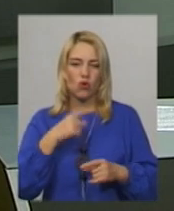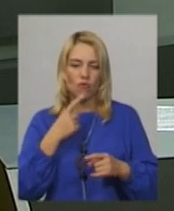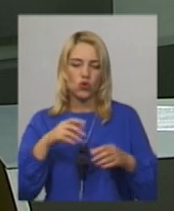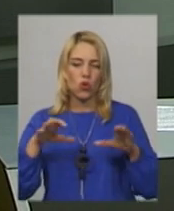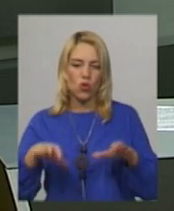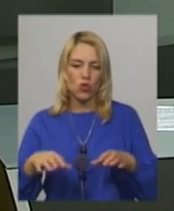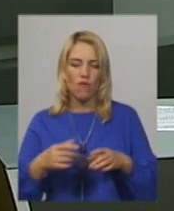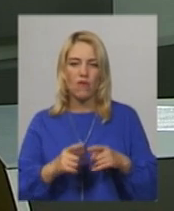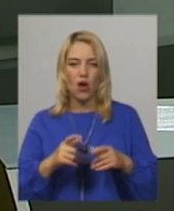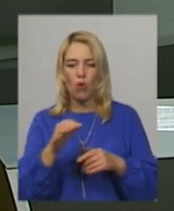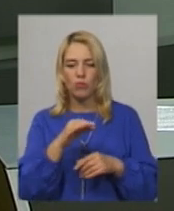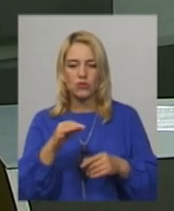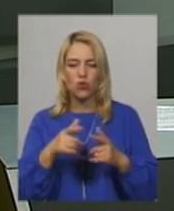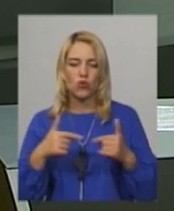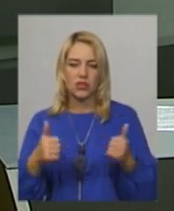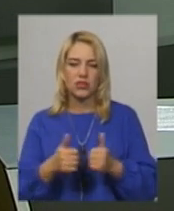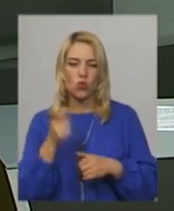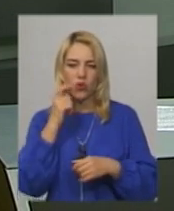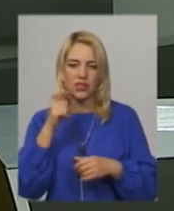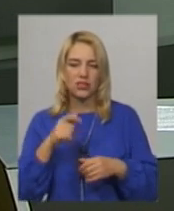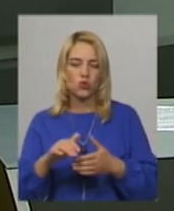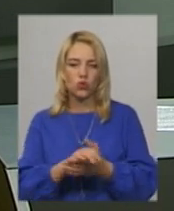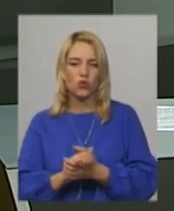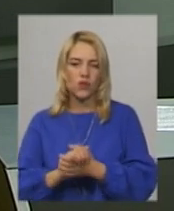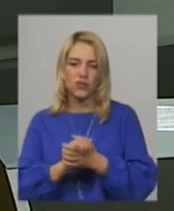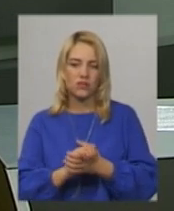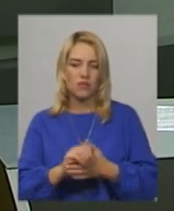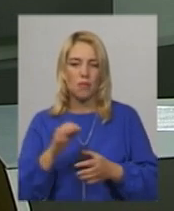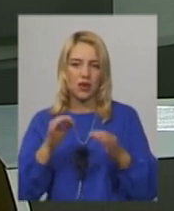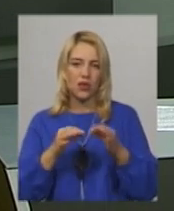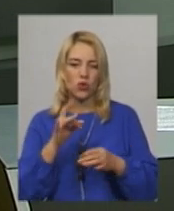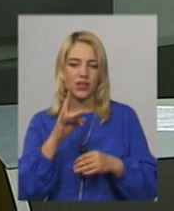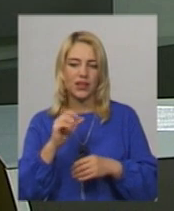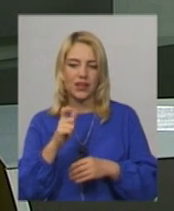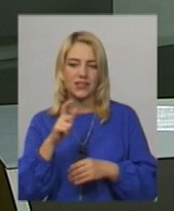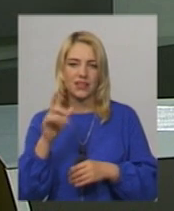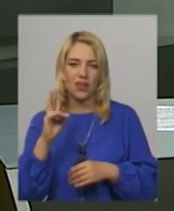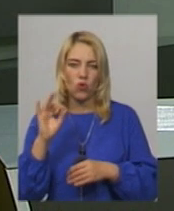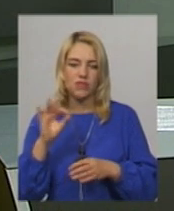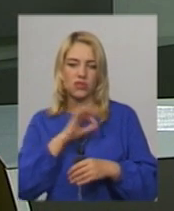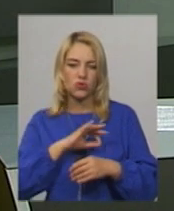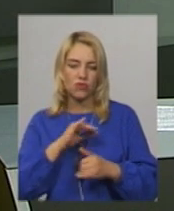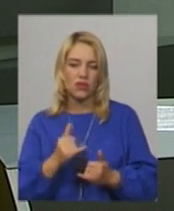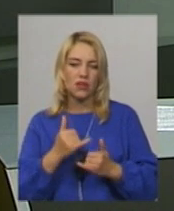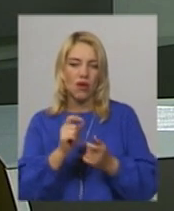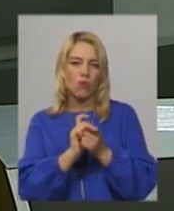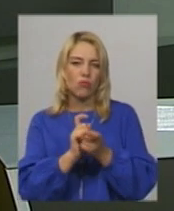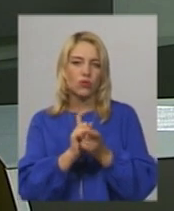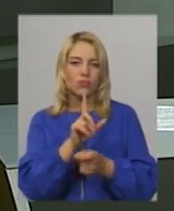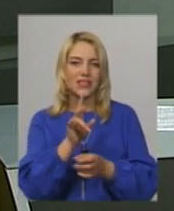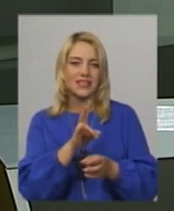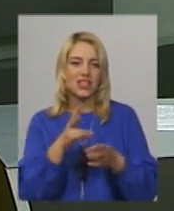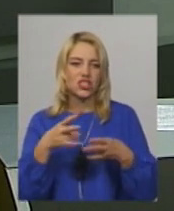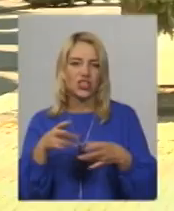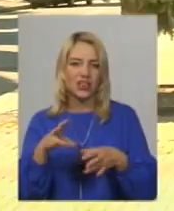Всеукраїнського товариства охорони природи еколог Юрій Резніков. Застосовують їх для боротьби із шкідниками, додає Юрій Резніков.